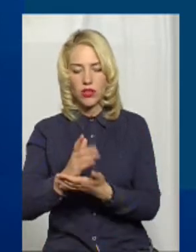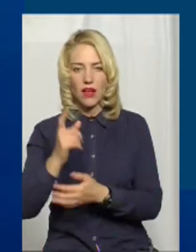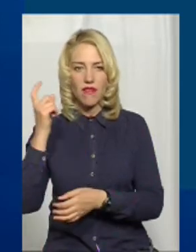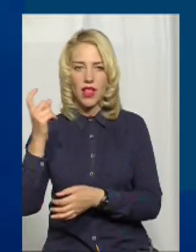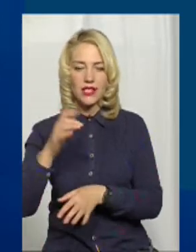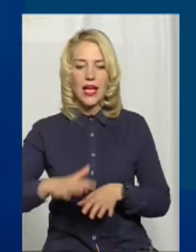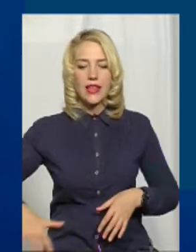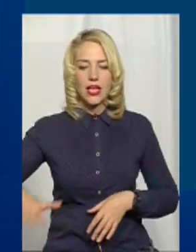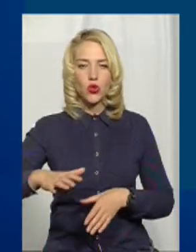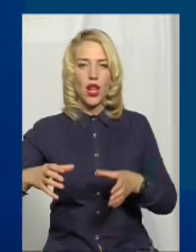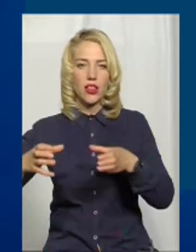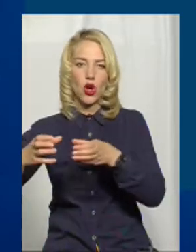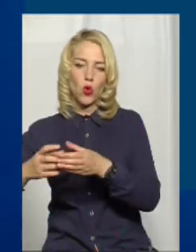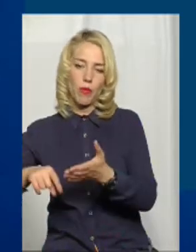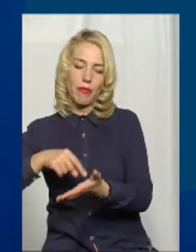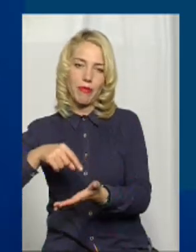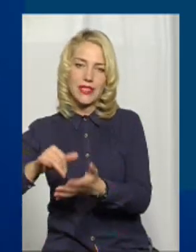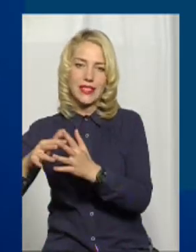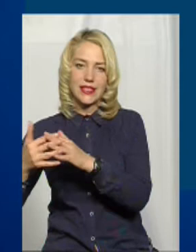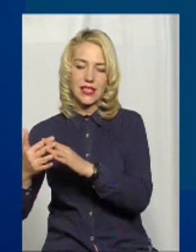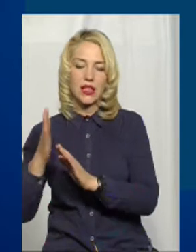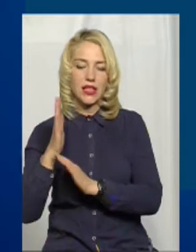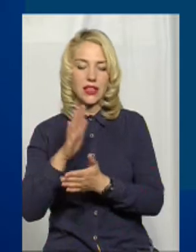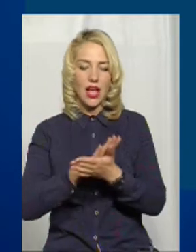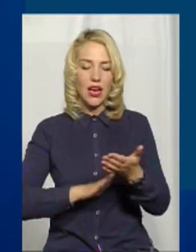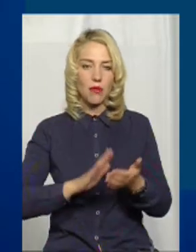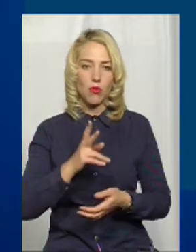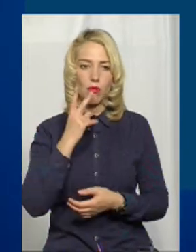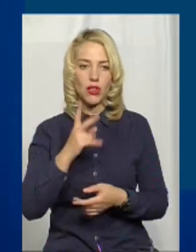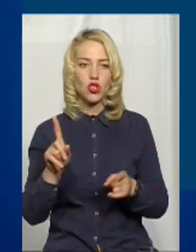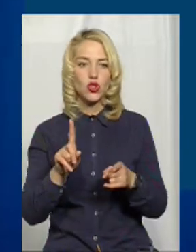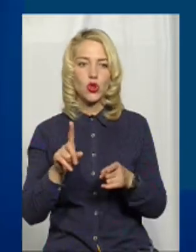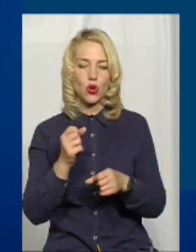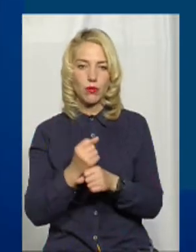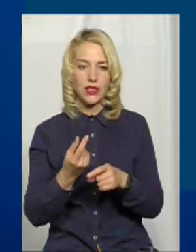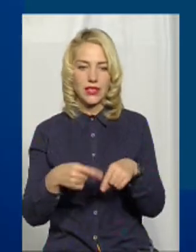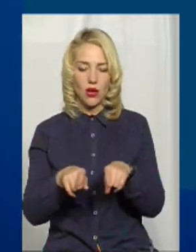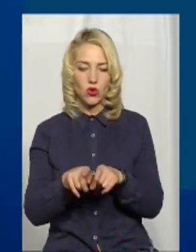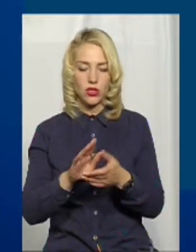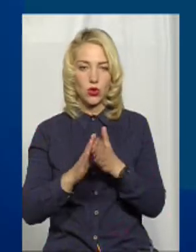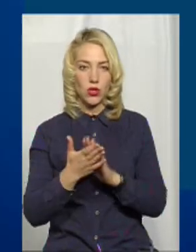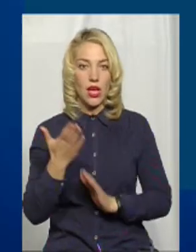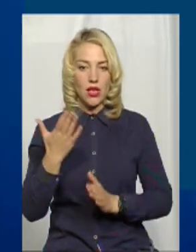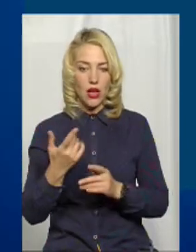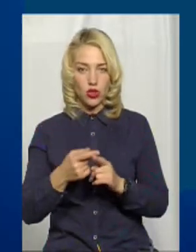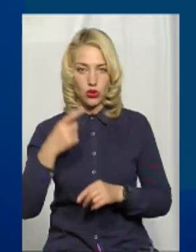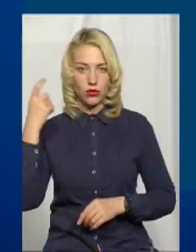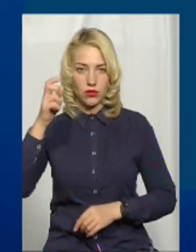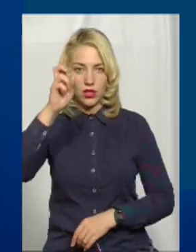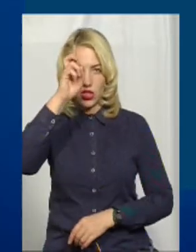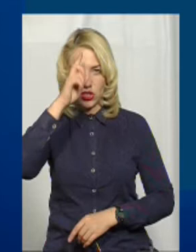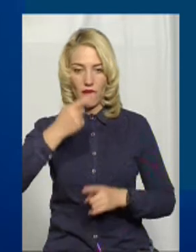територіальних громад, міст і сіл. А далі ми будемо бачити, що робити з цією ситуацією. Якщо це належить державі і вона